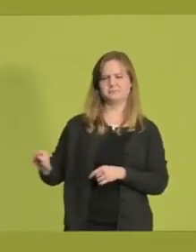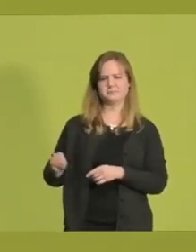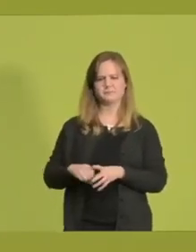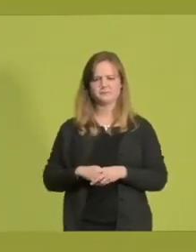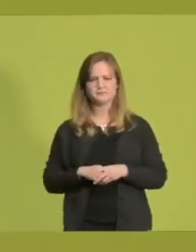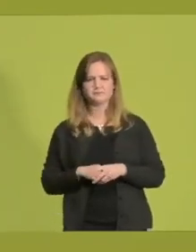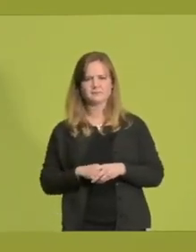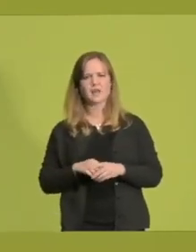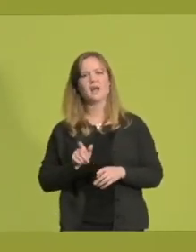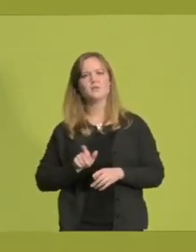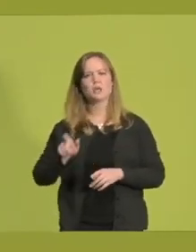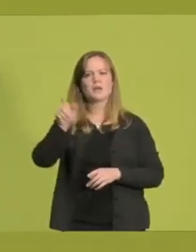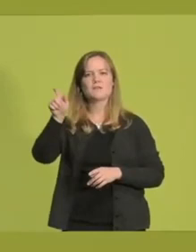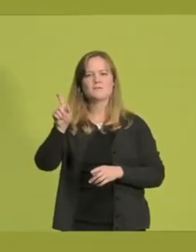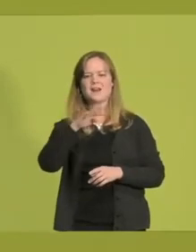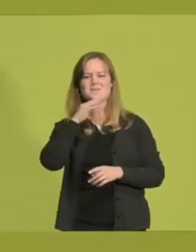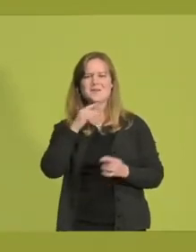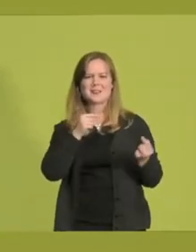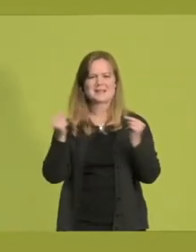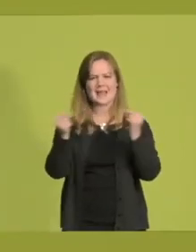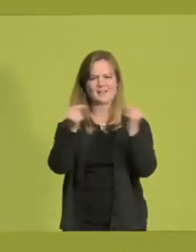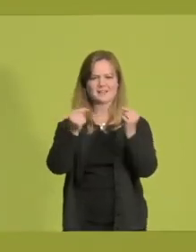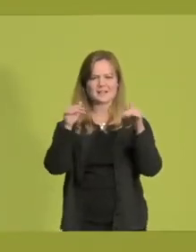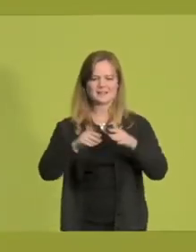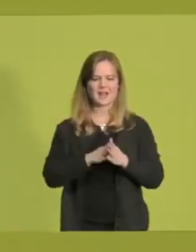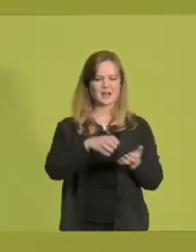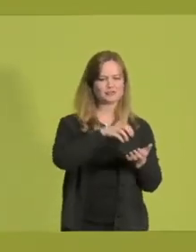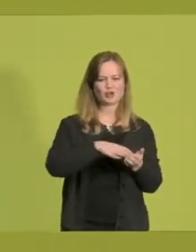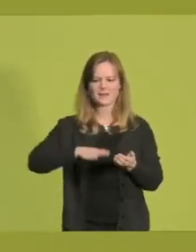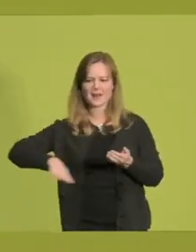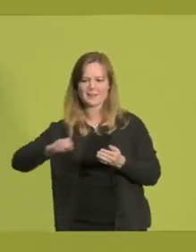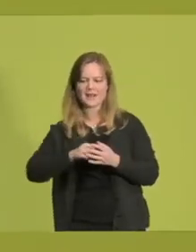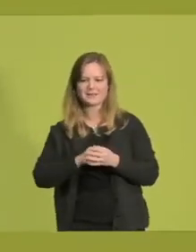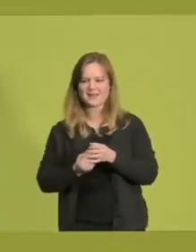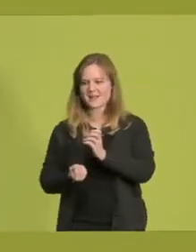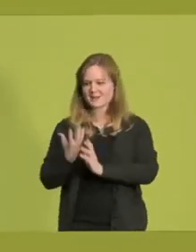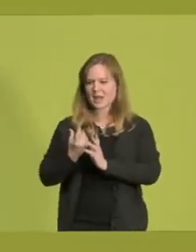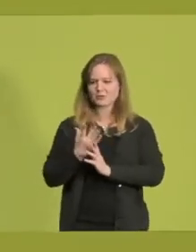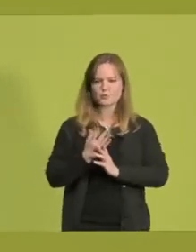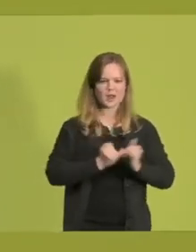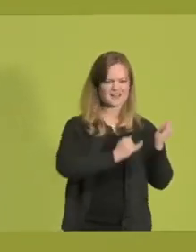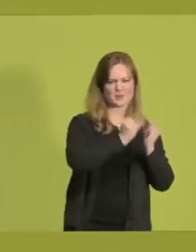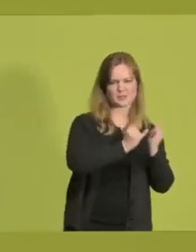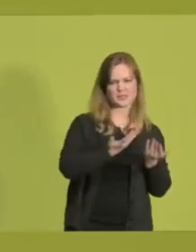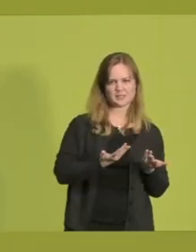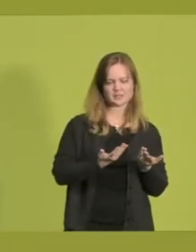NRW ist ein Land der Gegensätze. Stadt und Land, eindrucksvolle Natur und erfolgreiche Großindustrie.